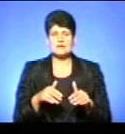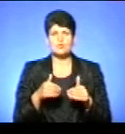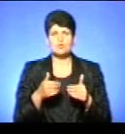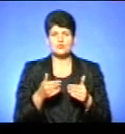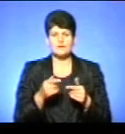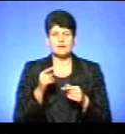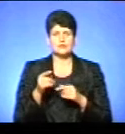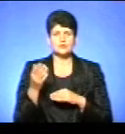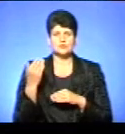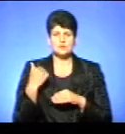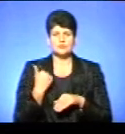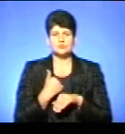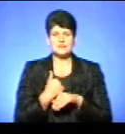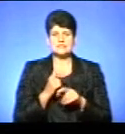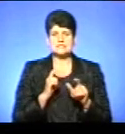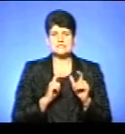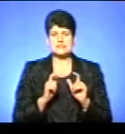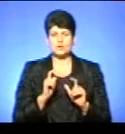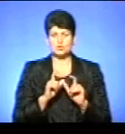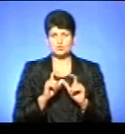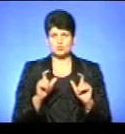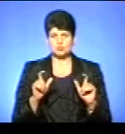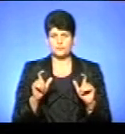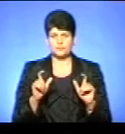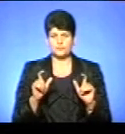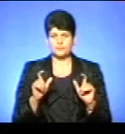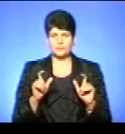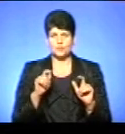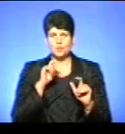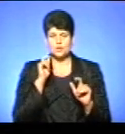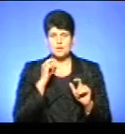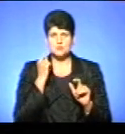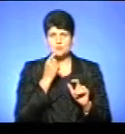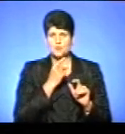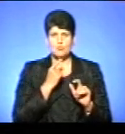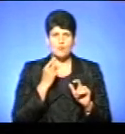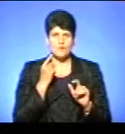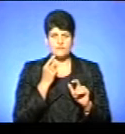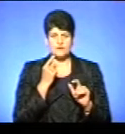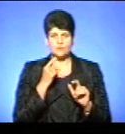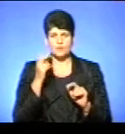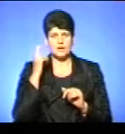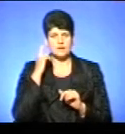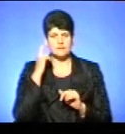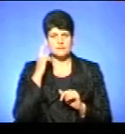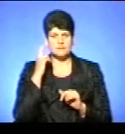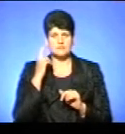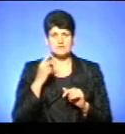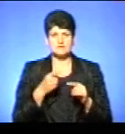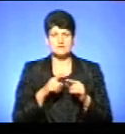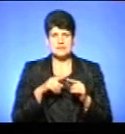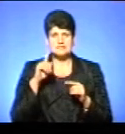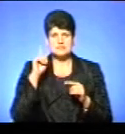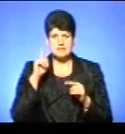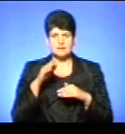тодішній очільник Інституту Української мови у Києві, це знаний